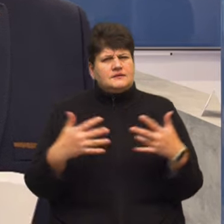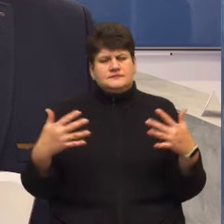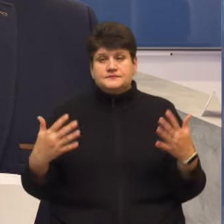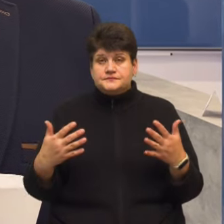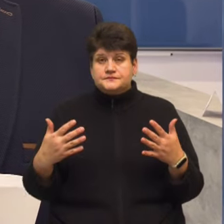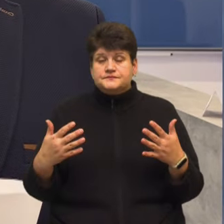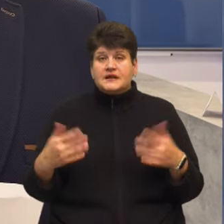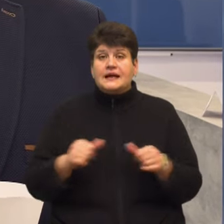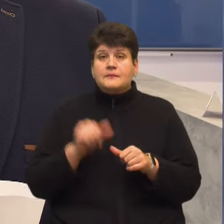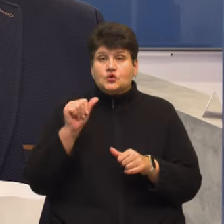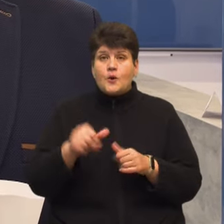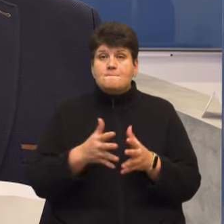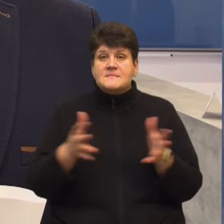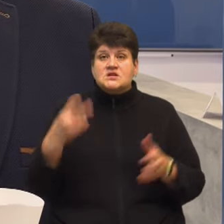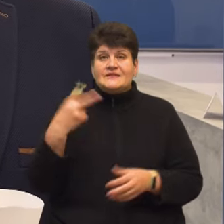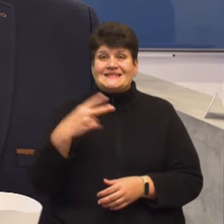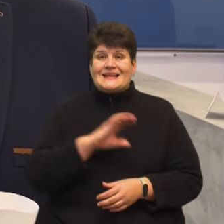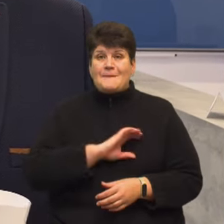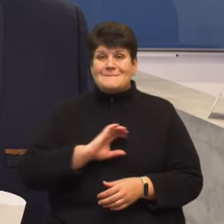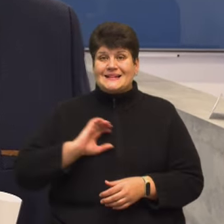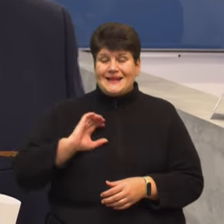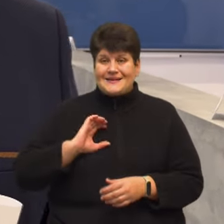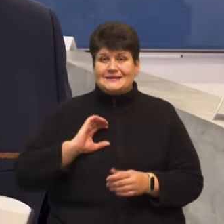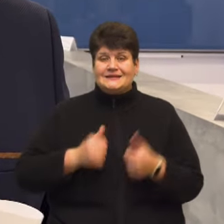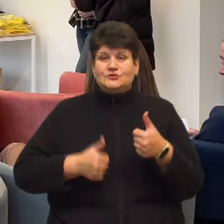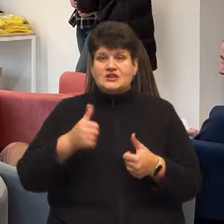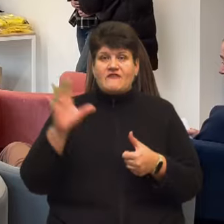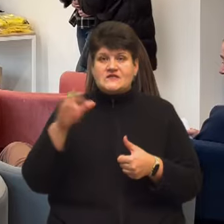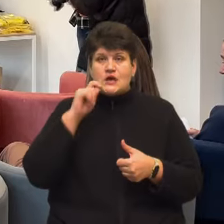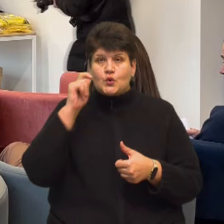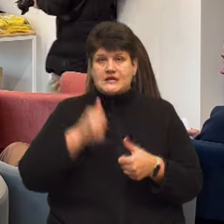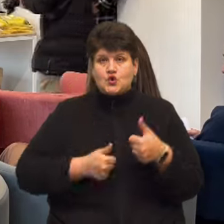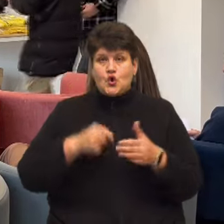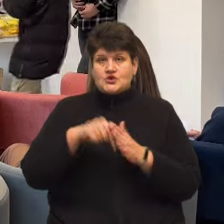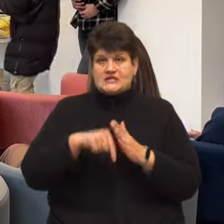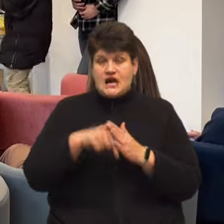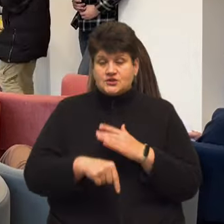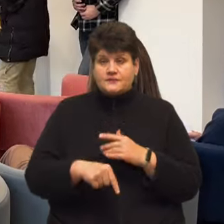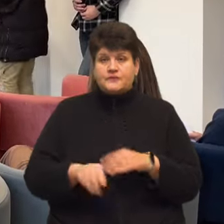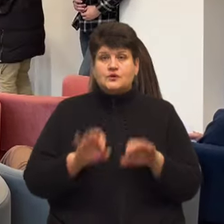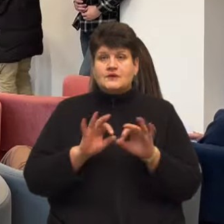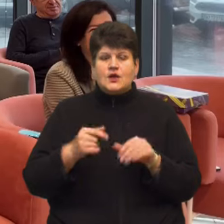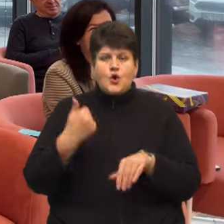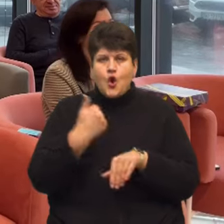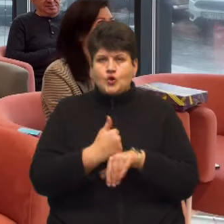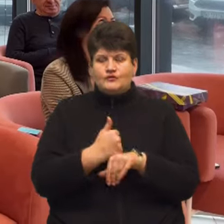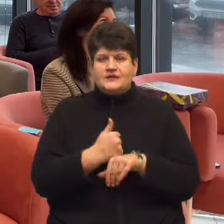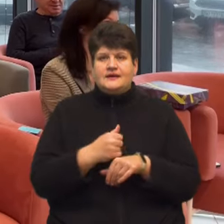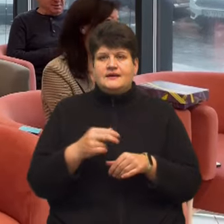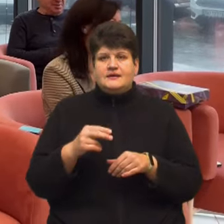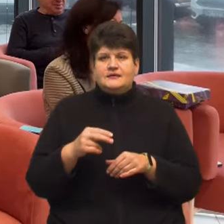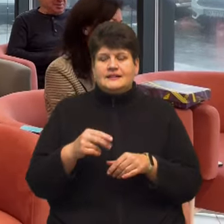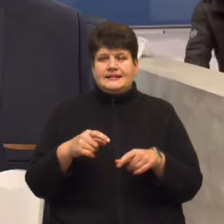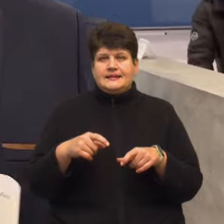того, ще більше 20 медалей на турнірах всеукраїнського значення. Валерій Єднак розповів про основні дисципліни обласної федерації